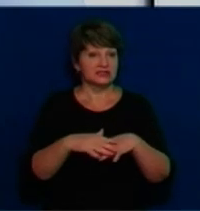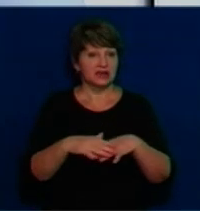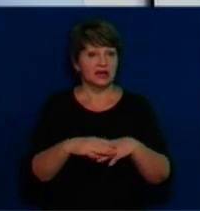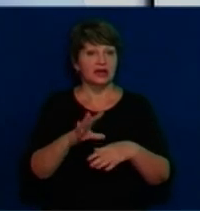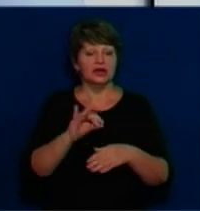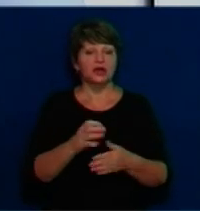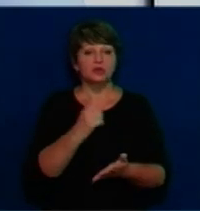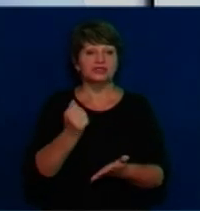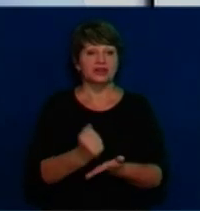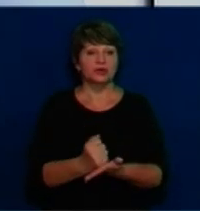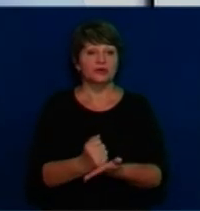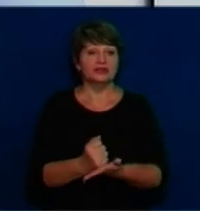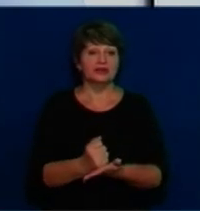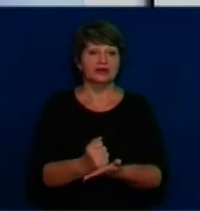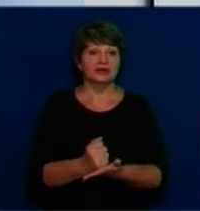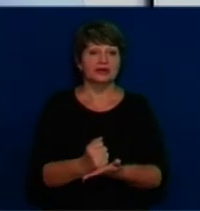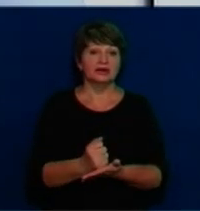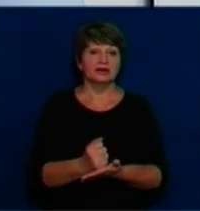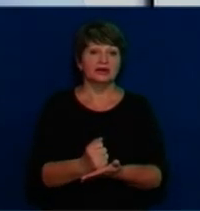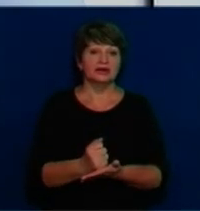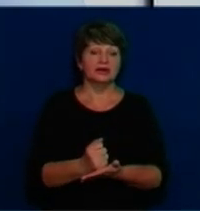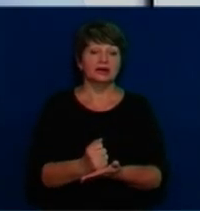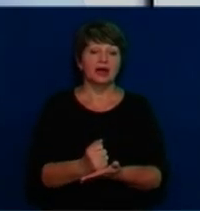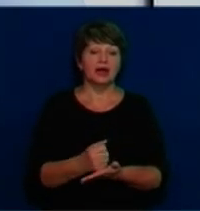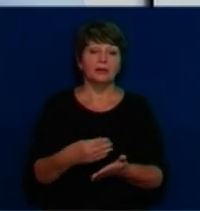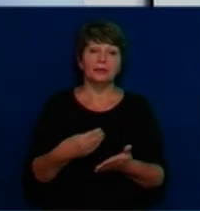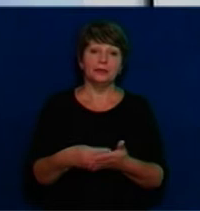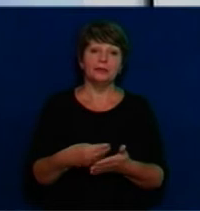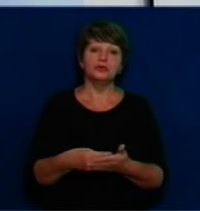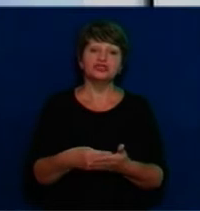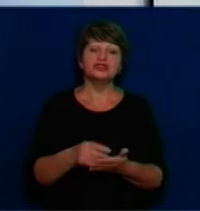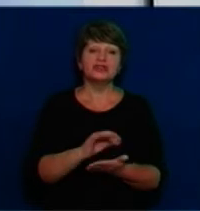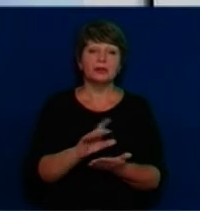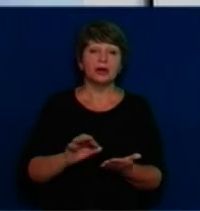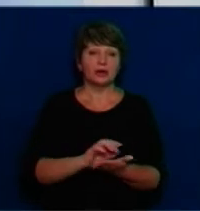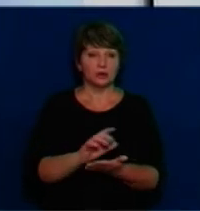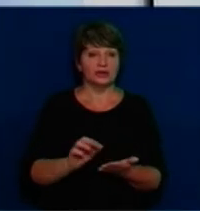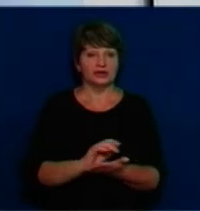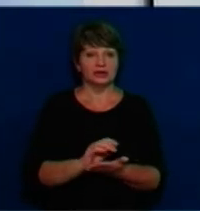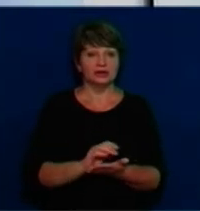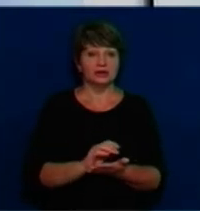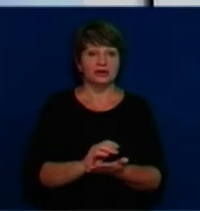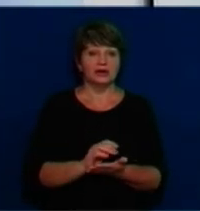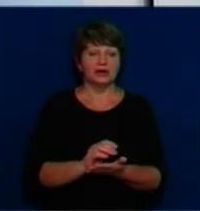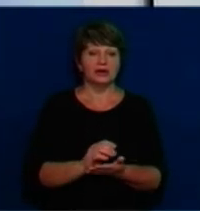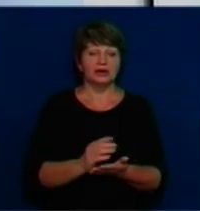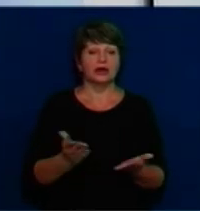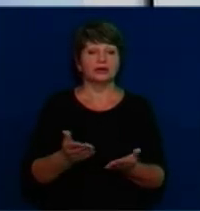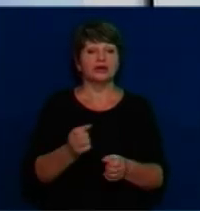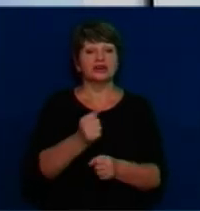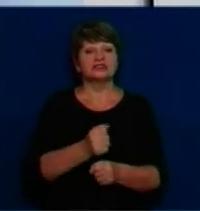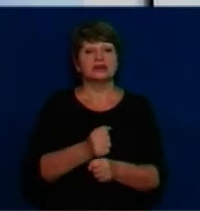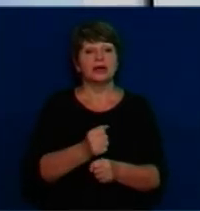бюджетним калькулятором, який розроблений Мінрегіоном.